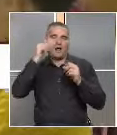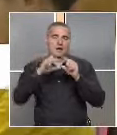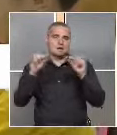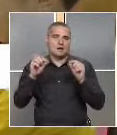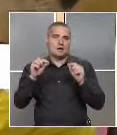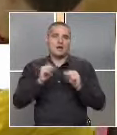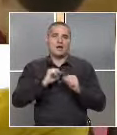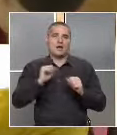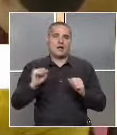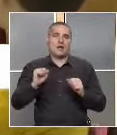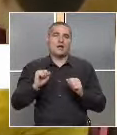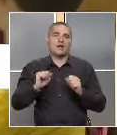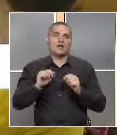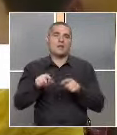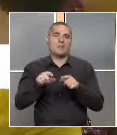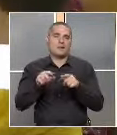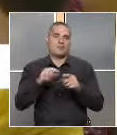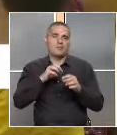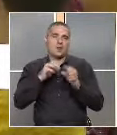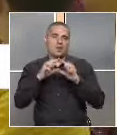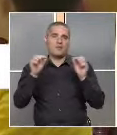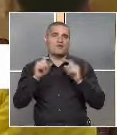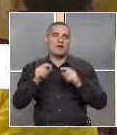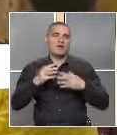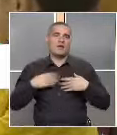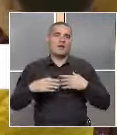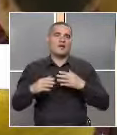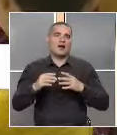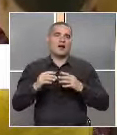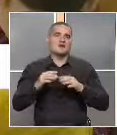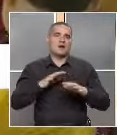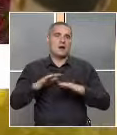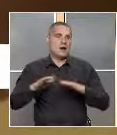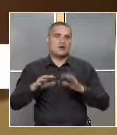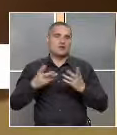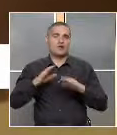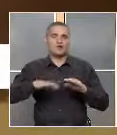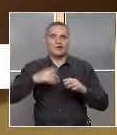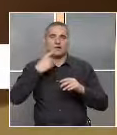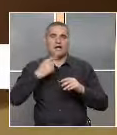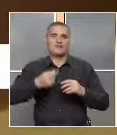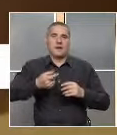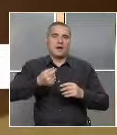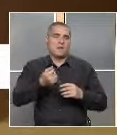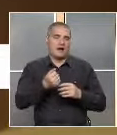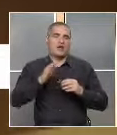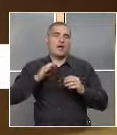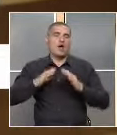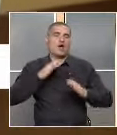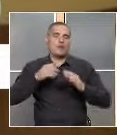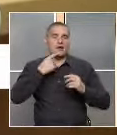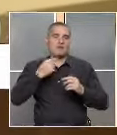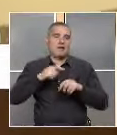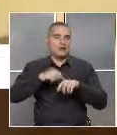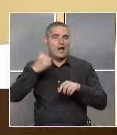И при съответното думичка има реакция. Когато детето каже с пари, той каза да добре, вземи